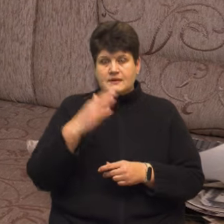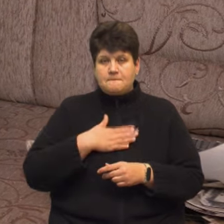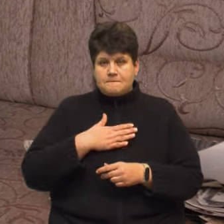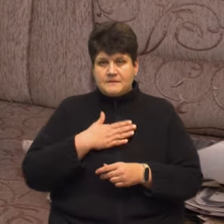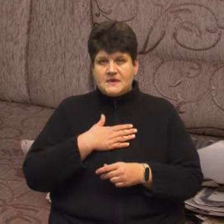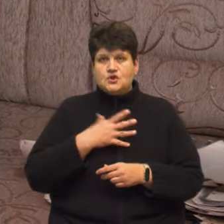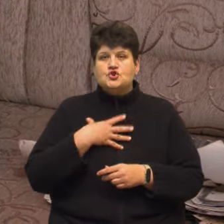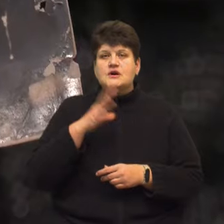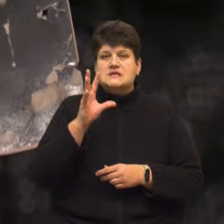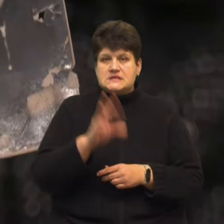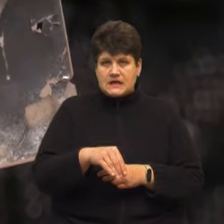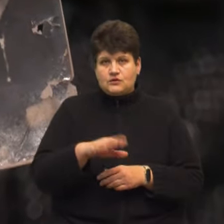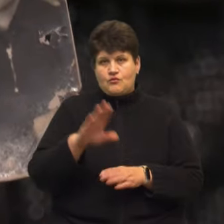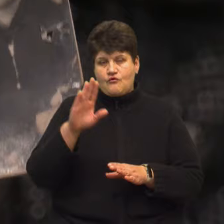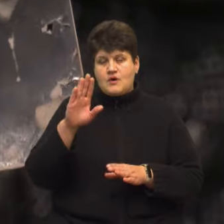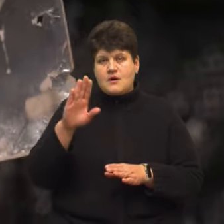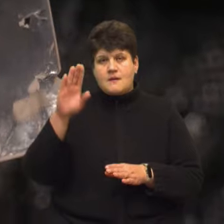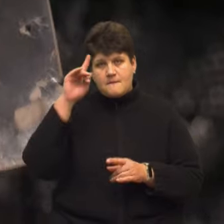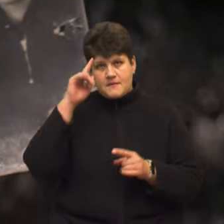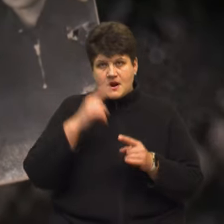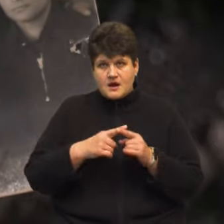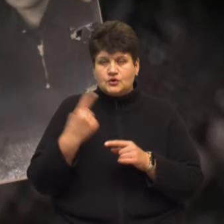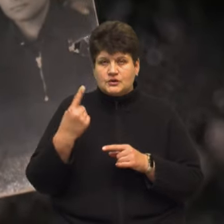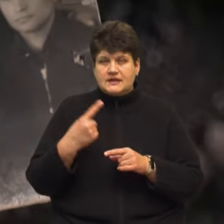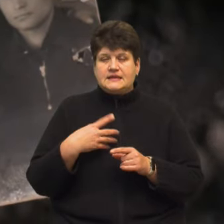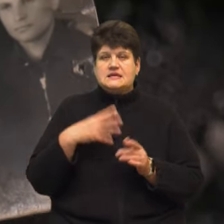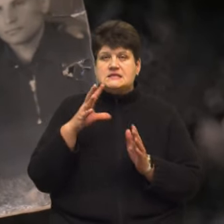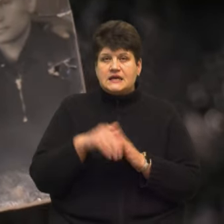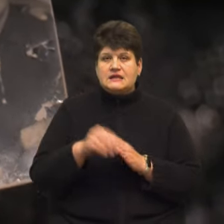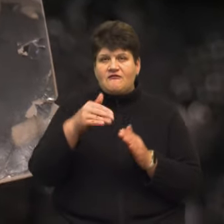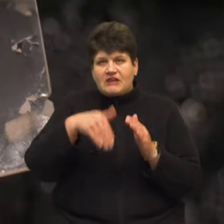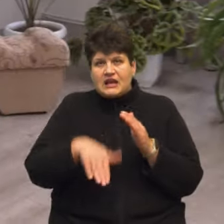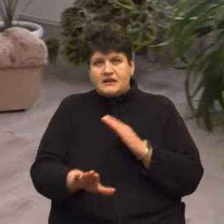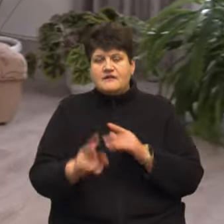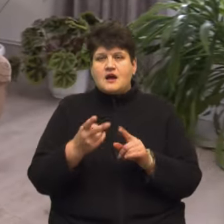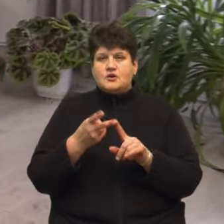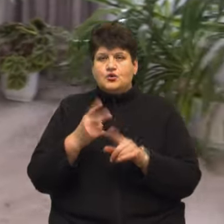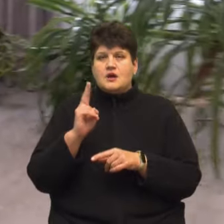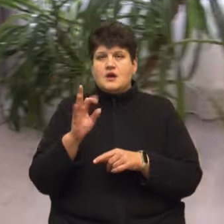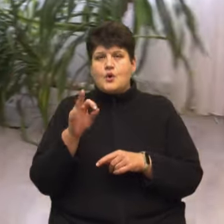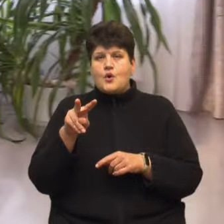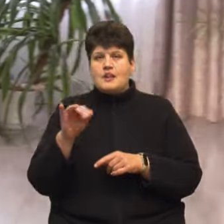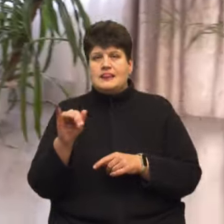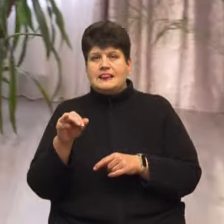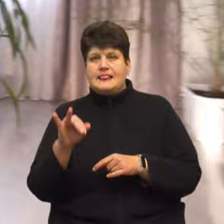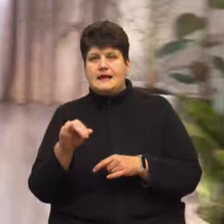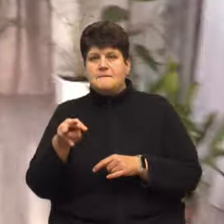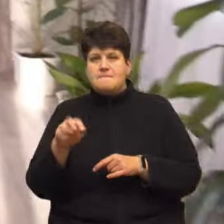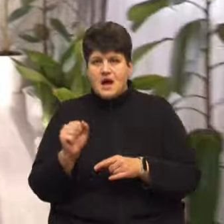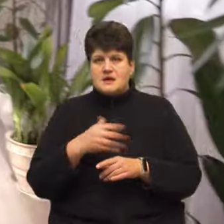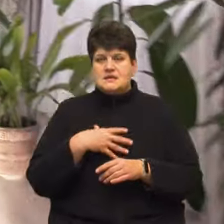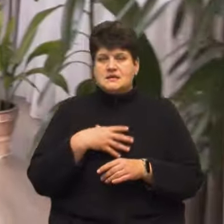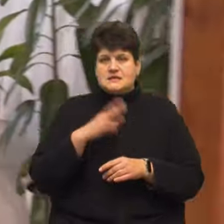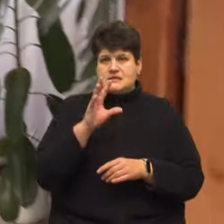загинув, брат. Один пішов загинув в Кріївці, а другий на Калимі загинув. Відбувши заслання, у липні